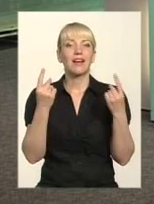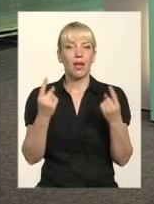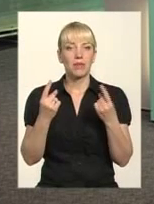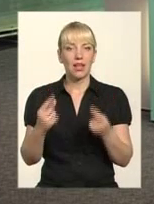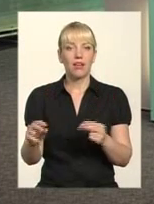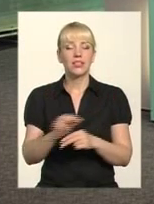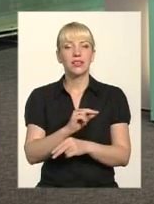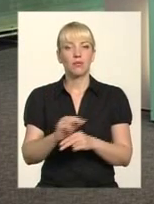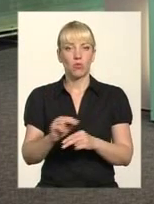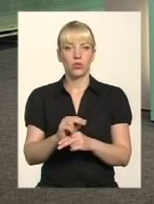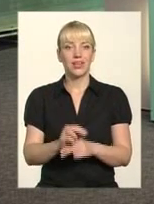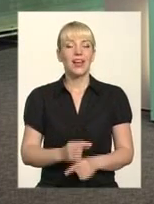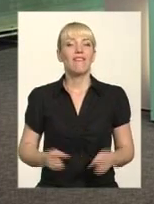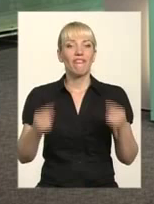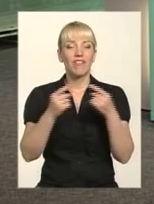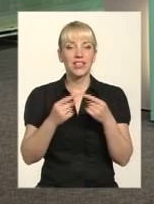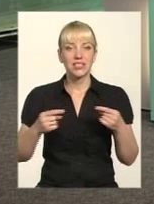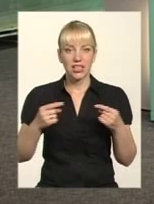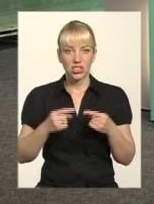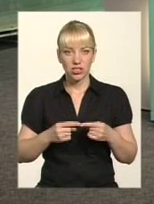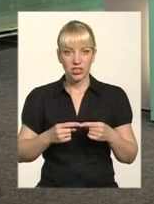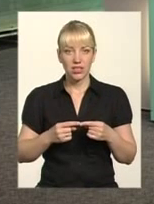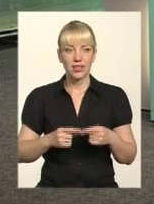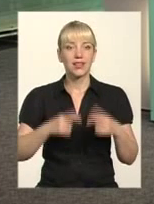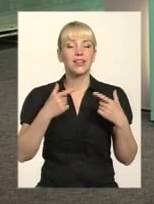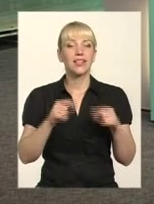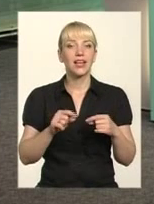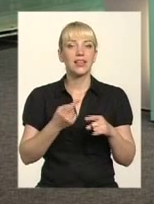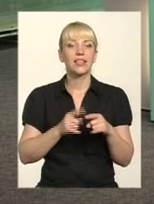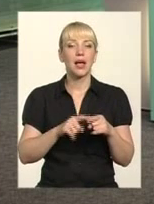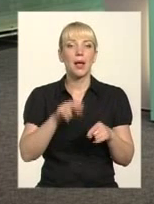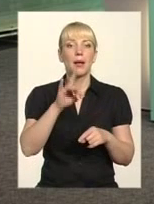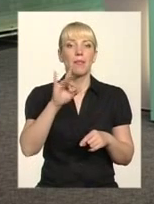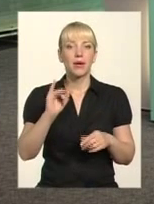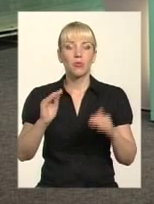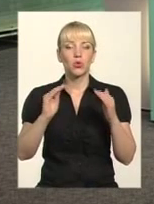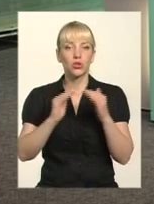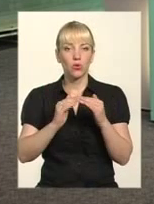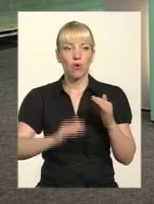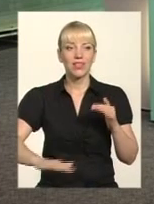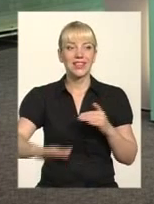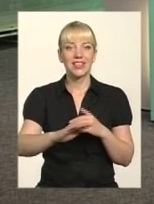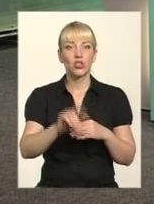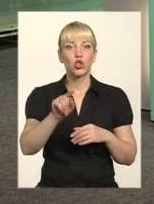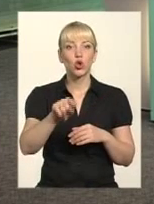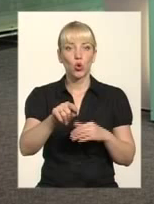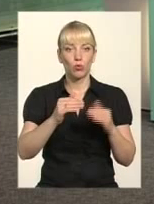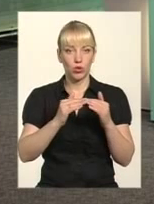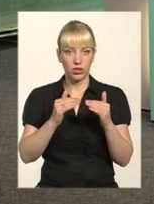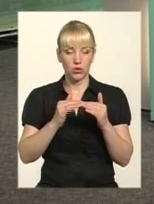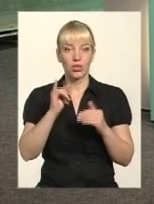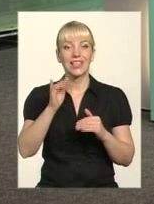визначити конкретно, де та прибудинкова територія того будинку. І лише тоді